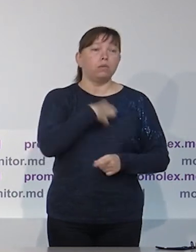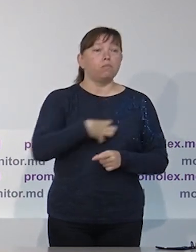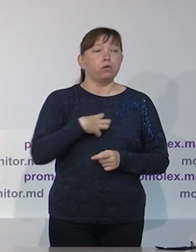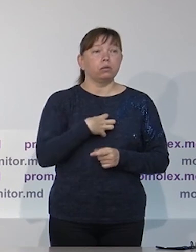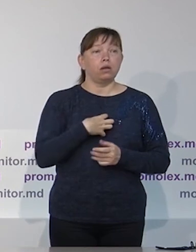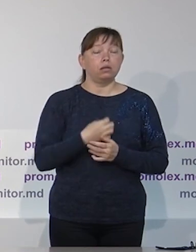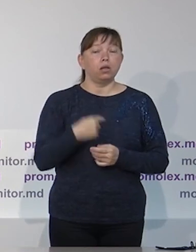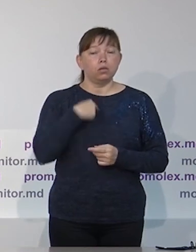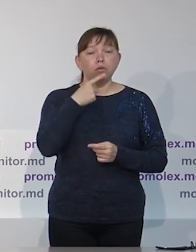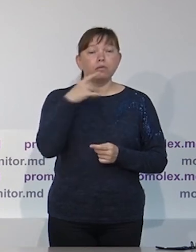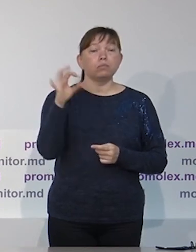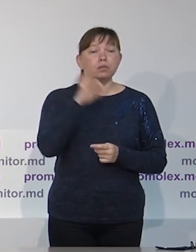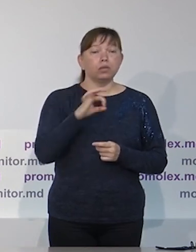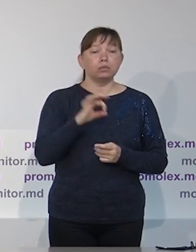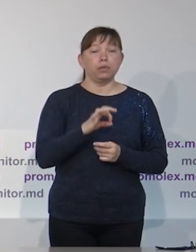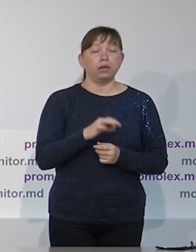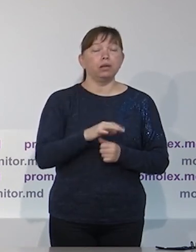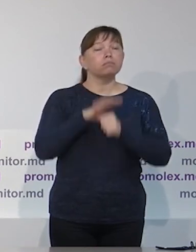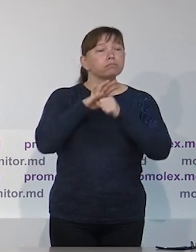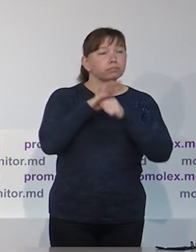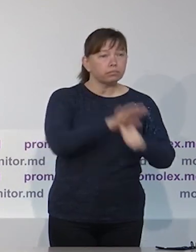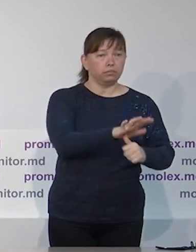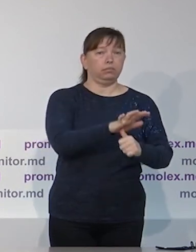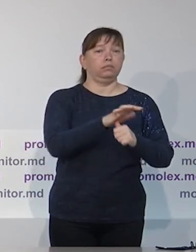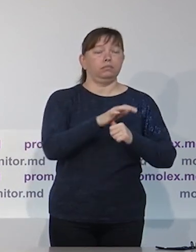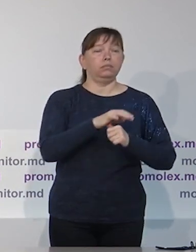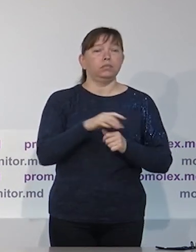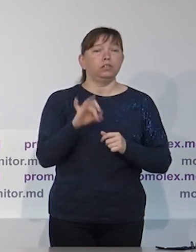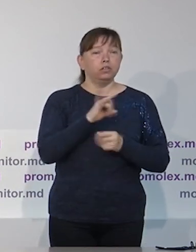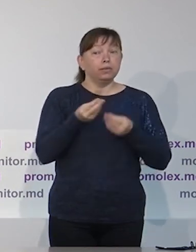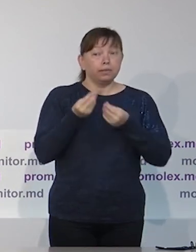недостаточно отражаться в отчетах расходов.